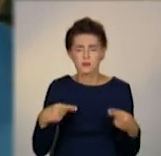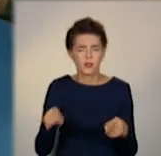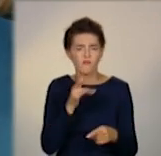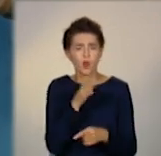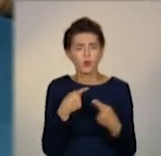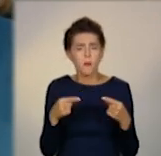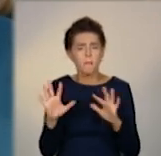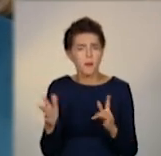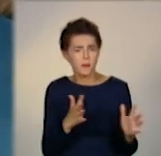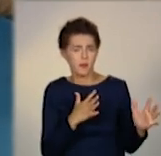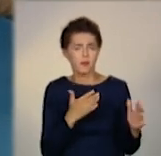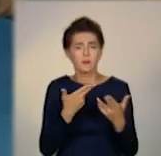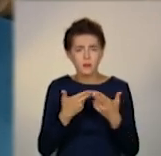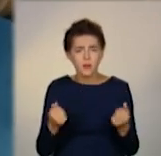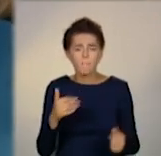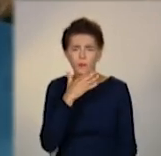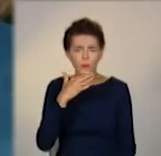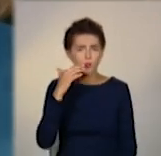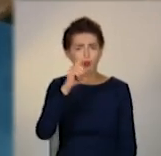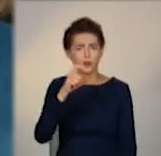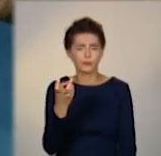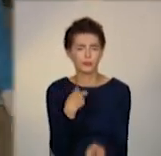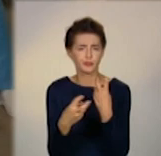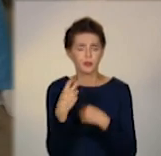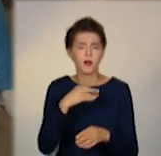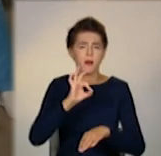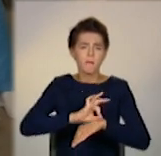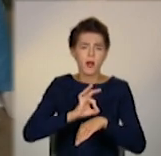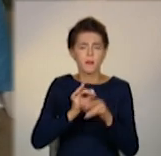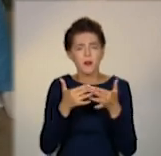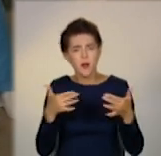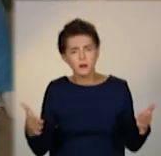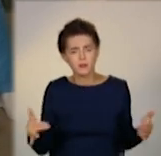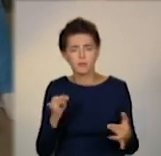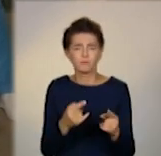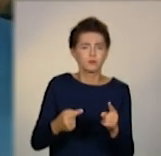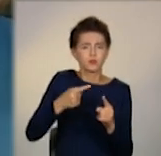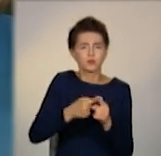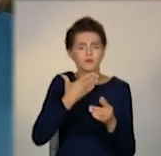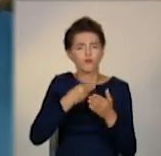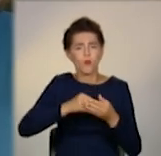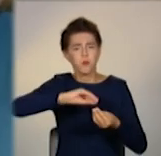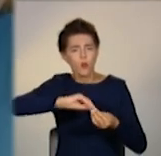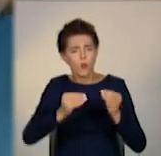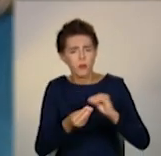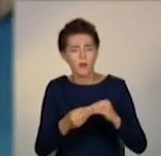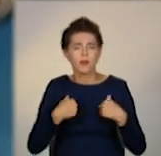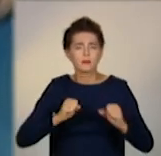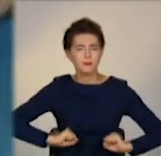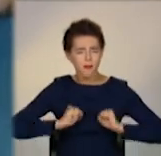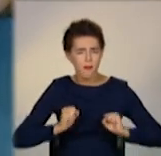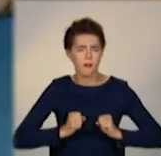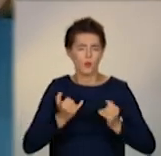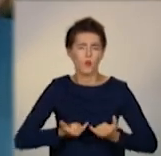момент. Пацієнти к нам обращаються не тільки з починою недостатньою, але й з усі своїми проблемами. Попробуємося вгодити